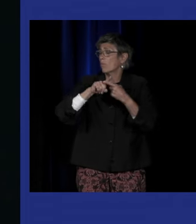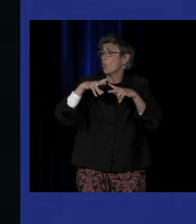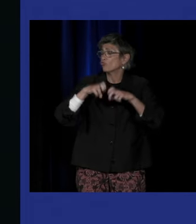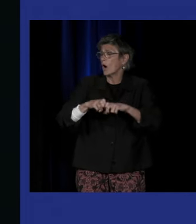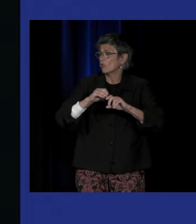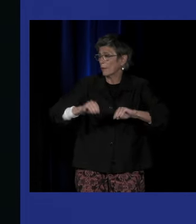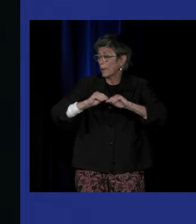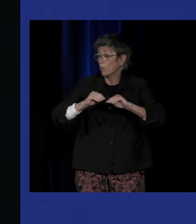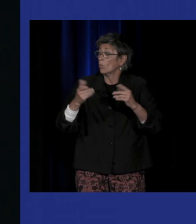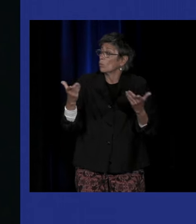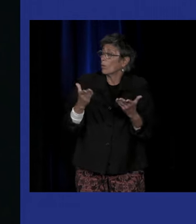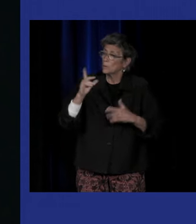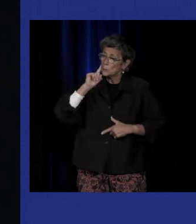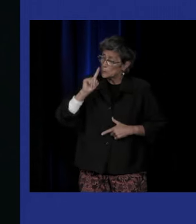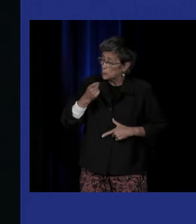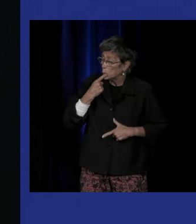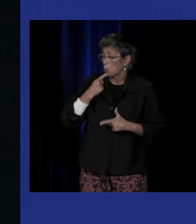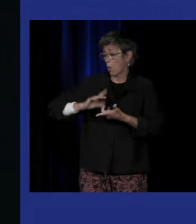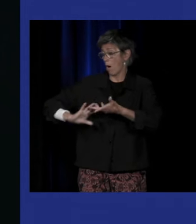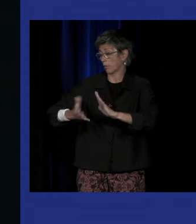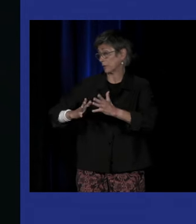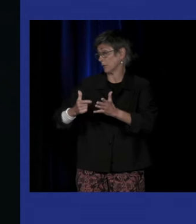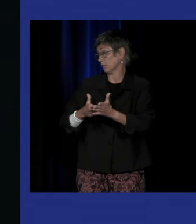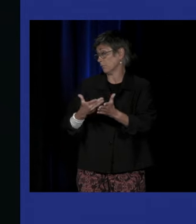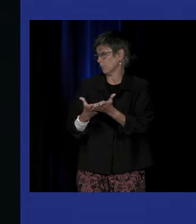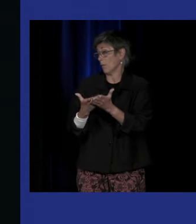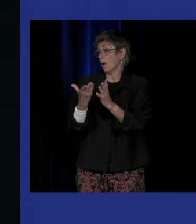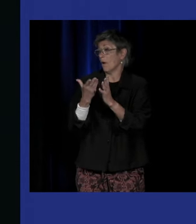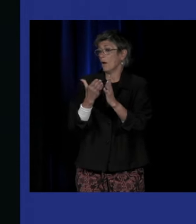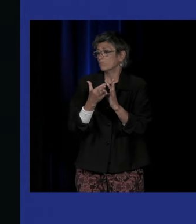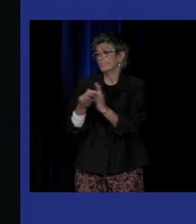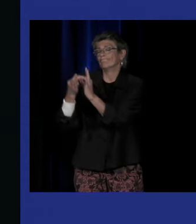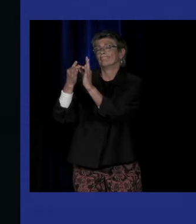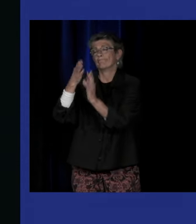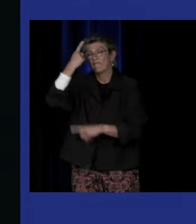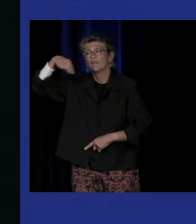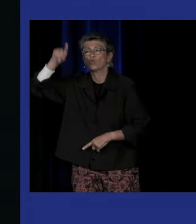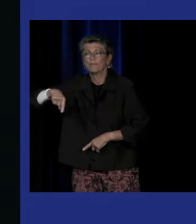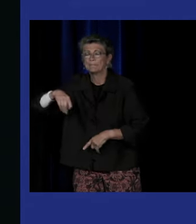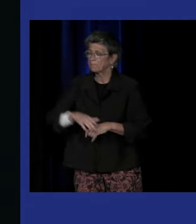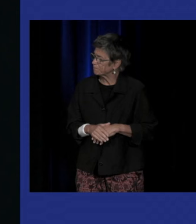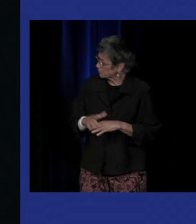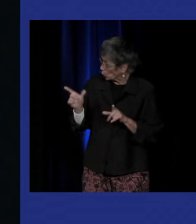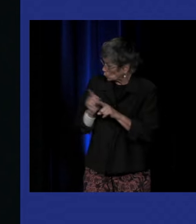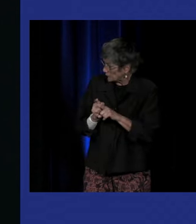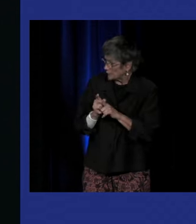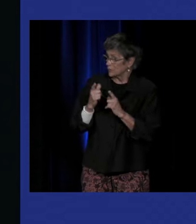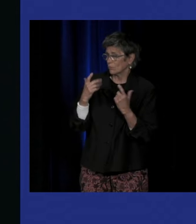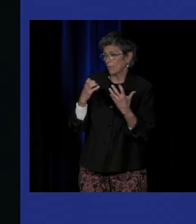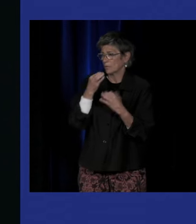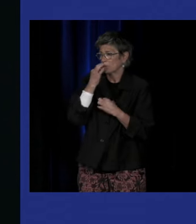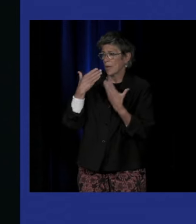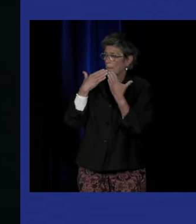c'est la question des sourds et de la langue des signes, particulièrement à partir de la philosophie. Je tiens aussi, nous tenons aussi à